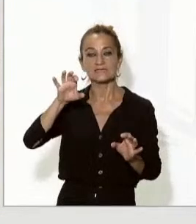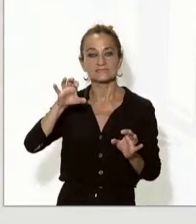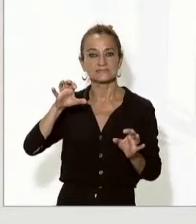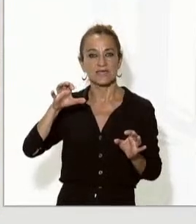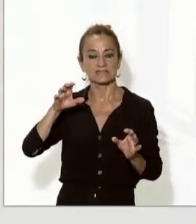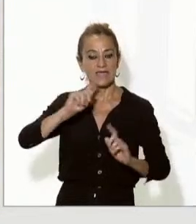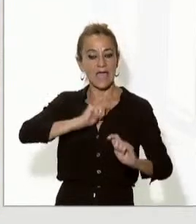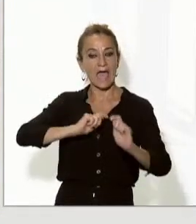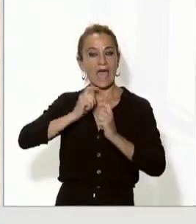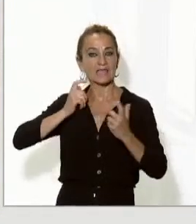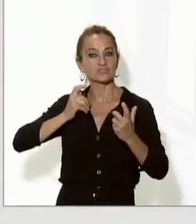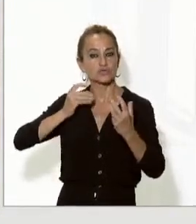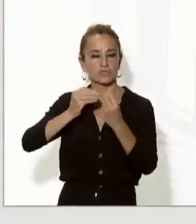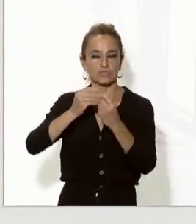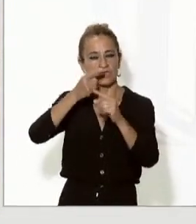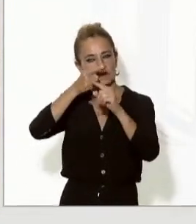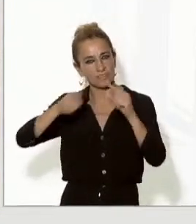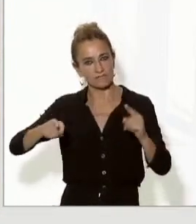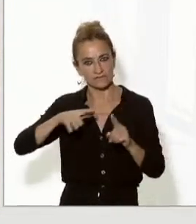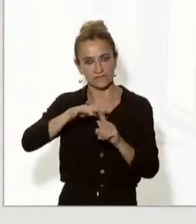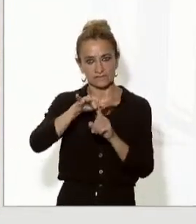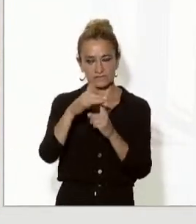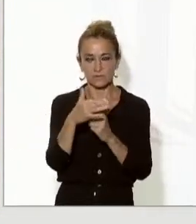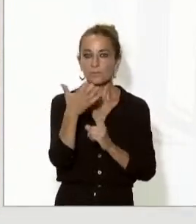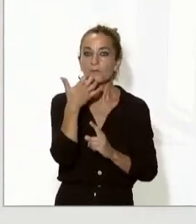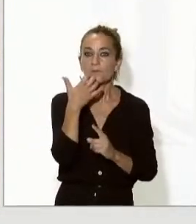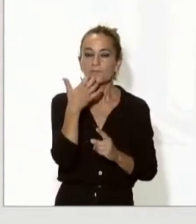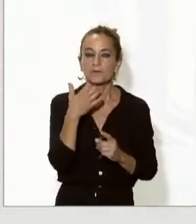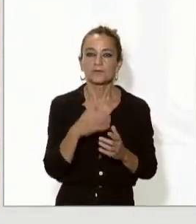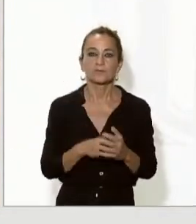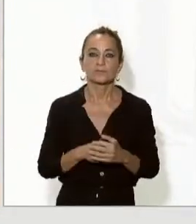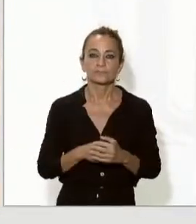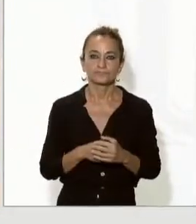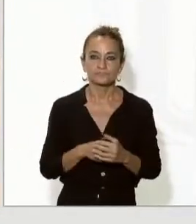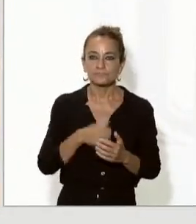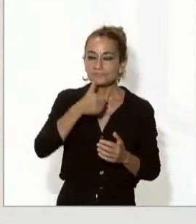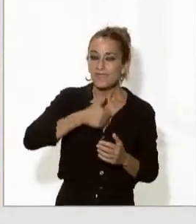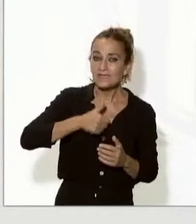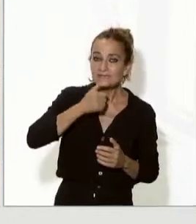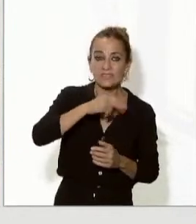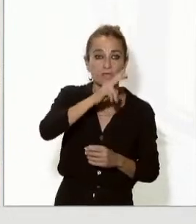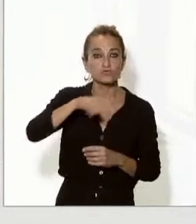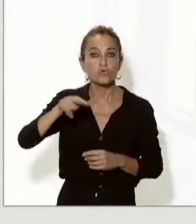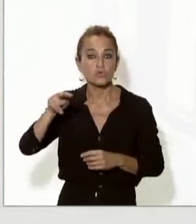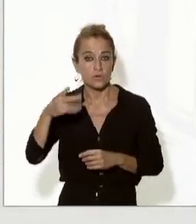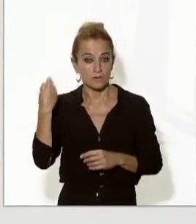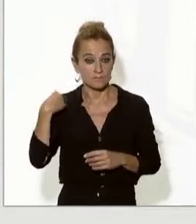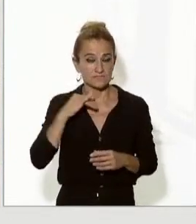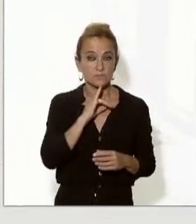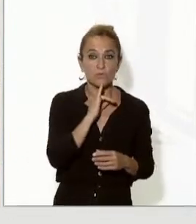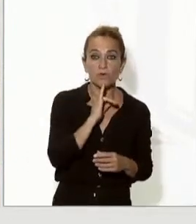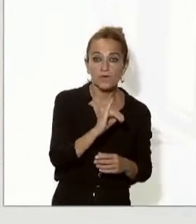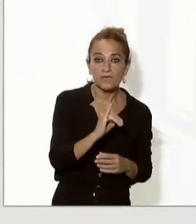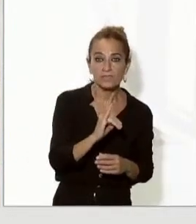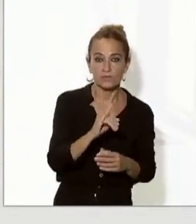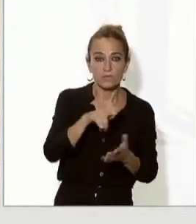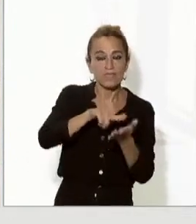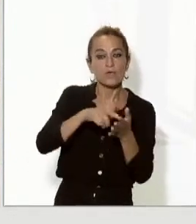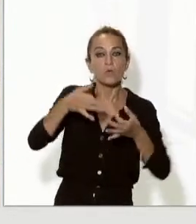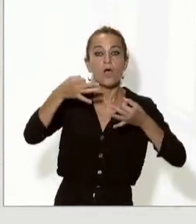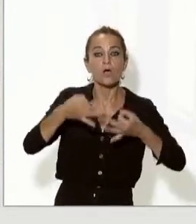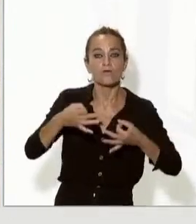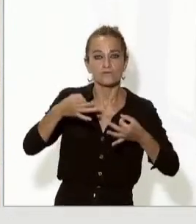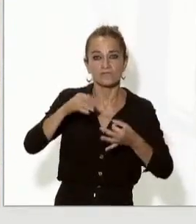exemple un altre cas d'estat associat podria ser Islàndia o Noruega l'islandès o el noruec no són llengües oficials